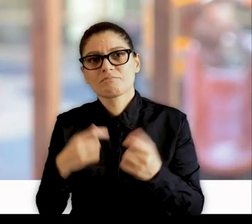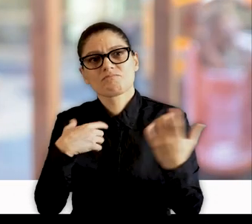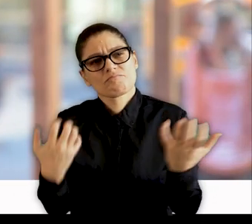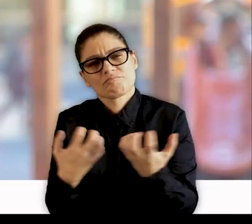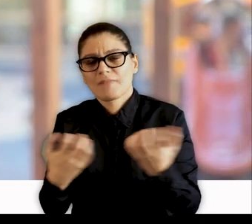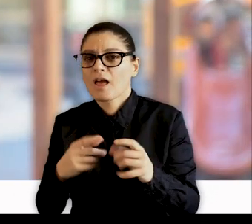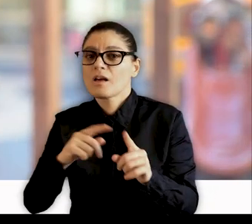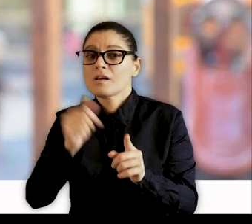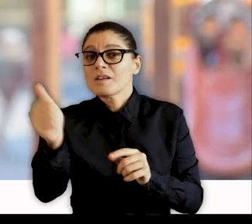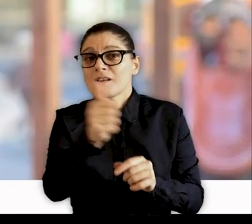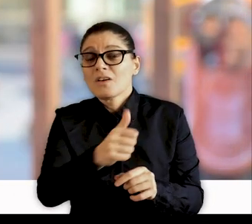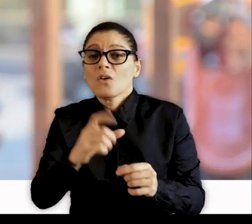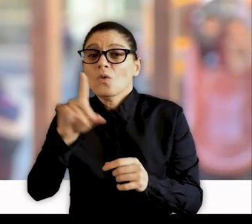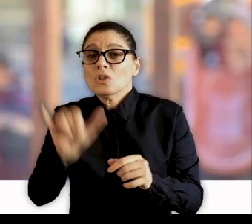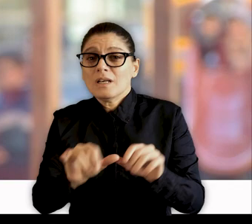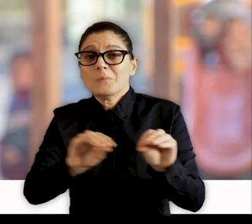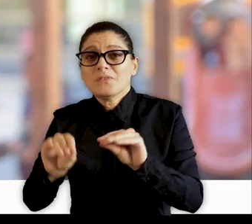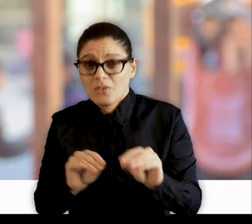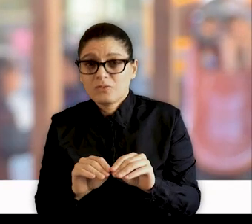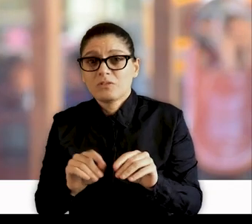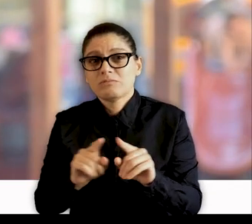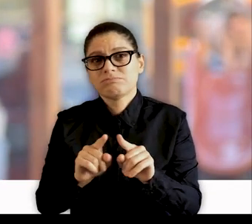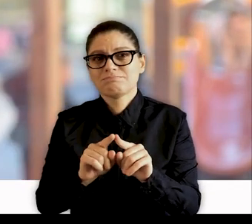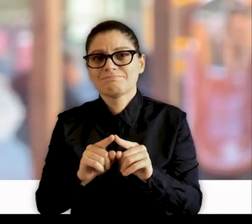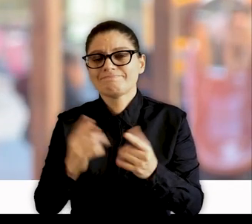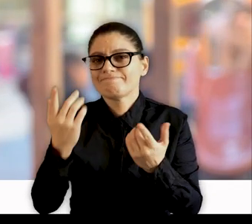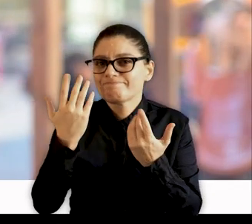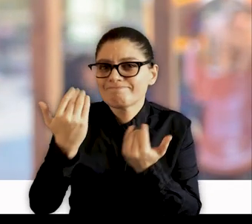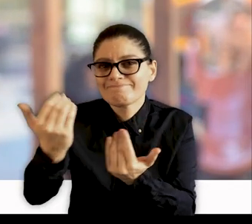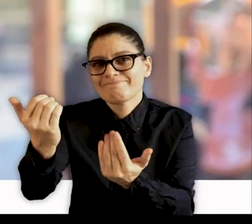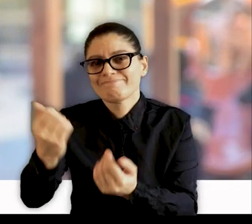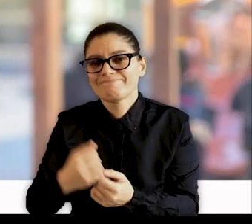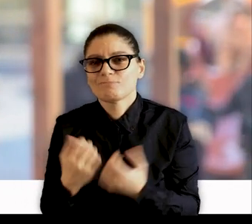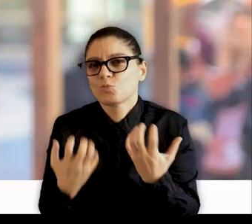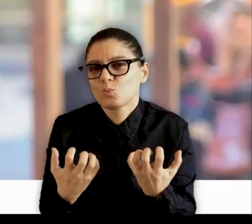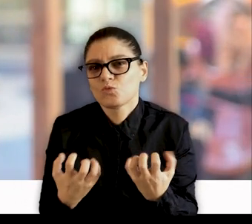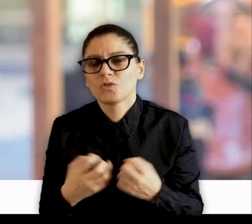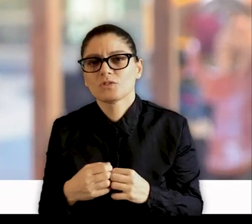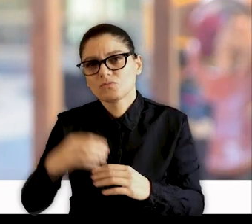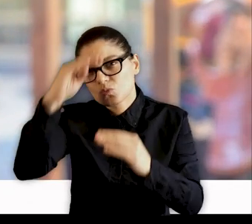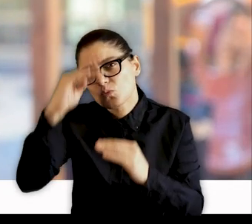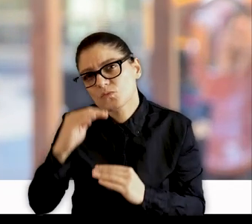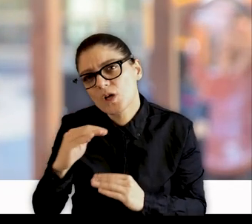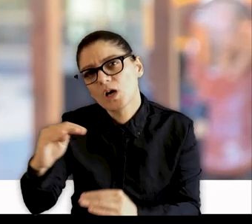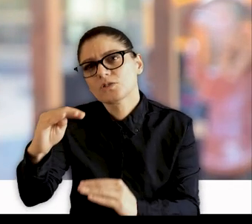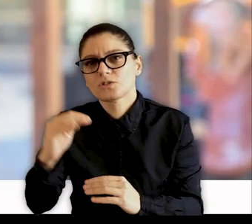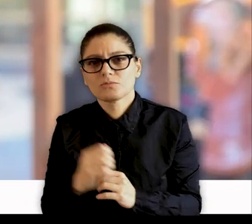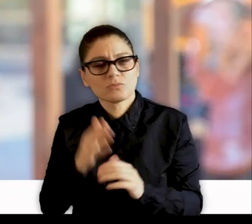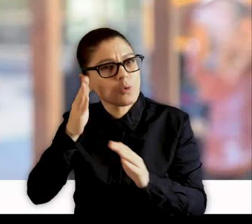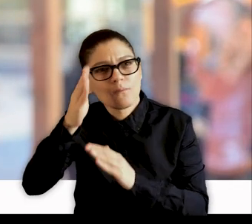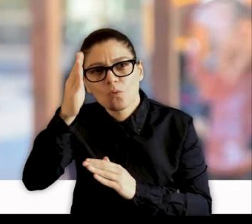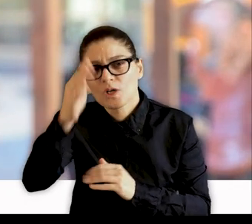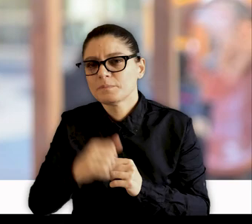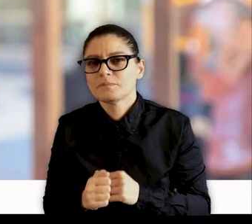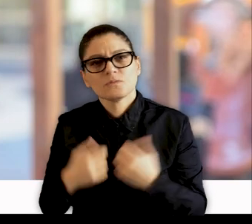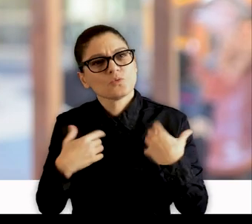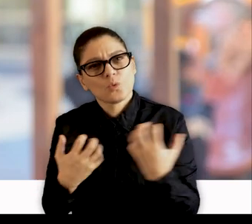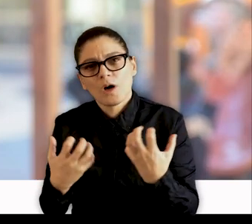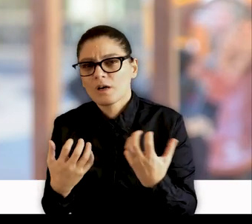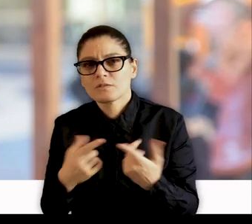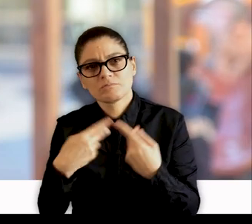Drancéen retrouve l'espoir, l'envie et la confiance en l'avenir. Je souhaite que cette année nouvelle